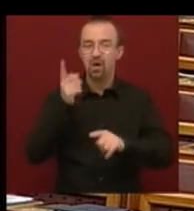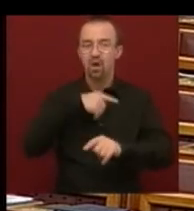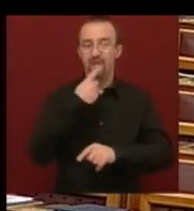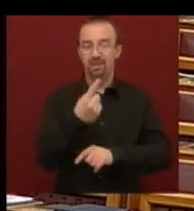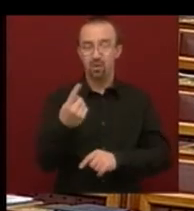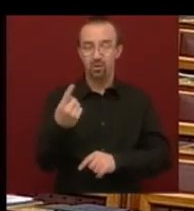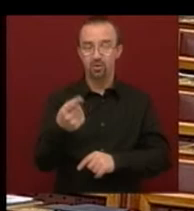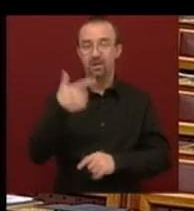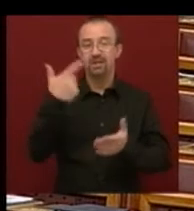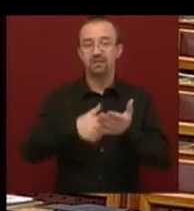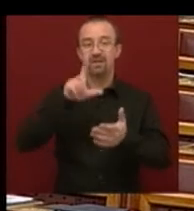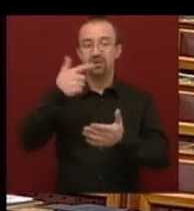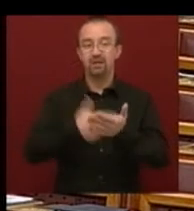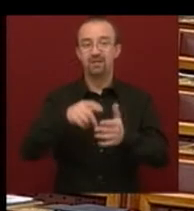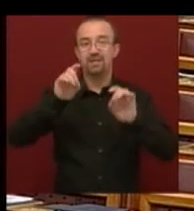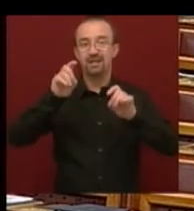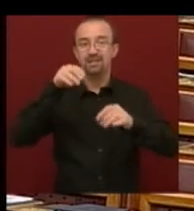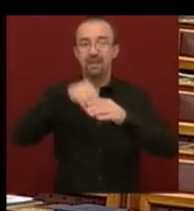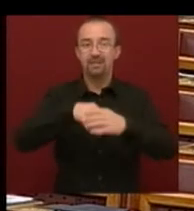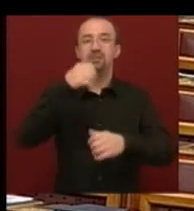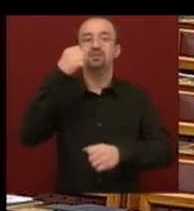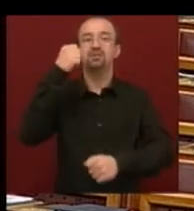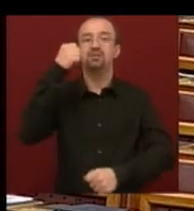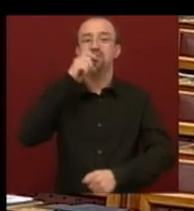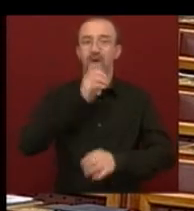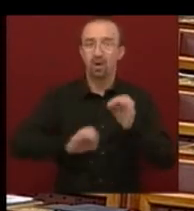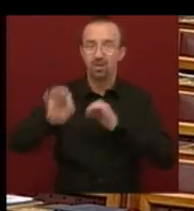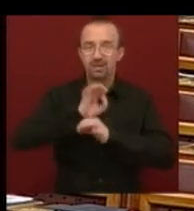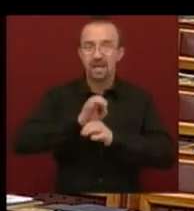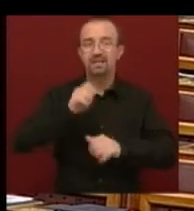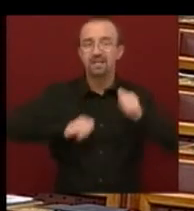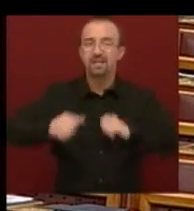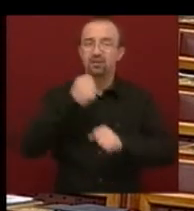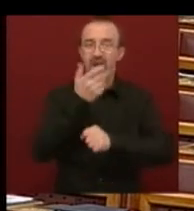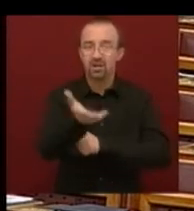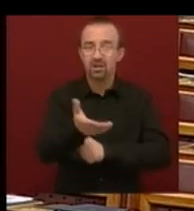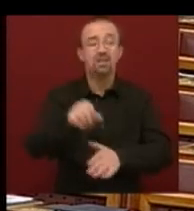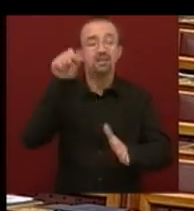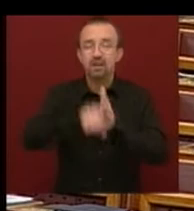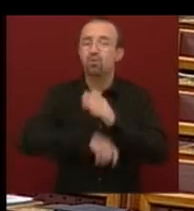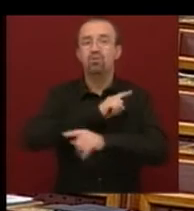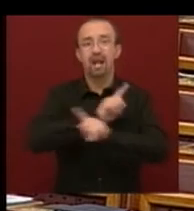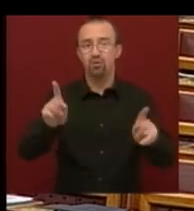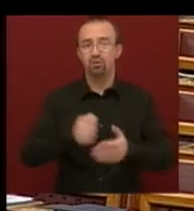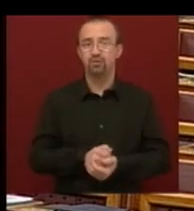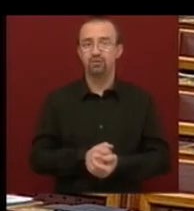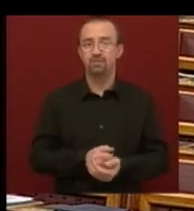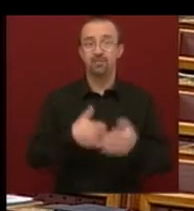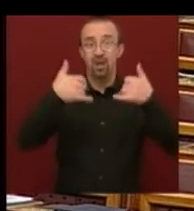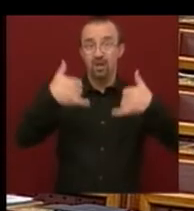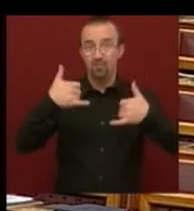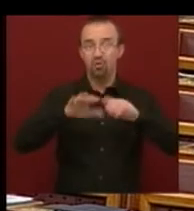önök 2002 és 2010 között Magyarországra kényszerítettek. Szigorúan tiltják. A mostani,